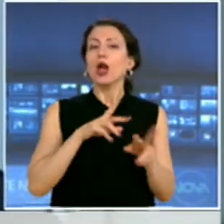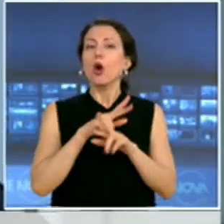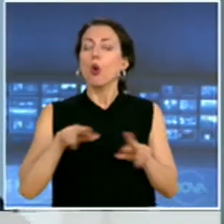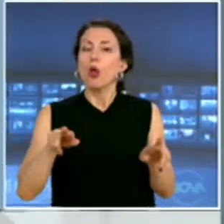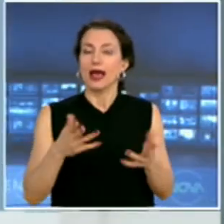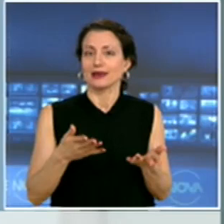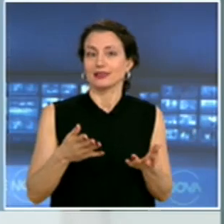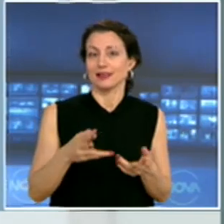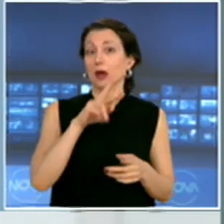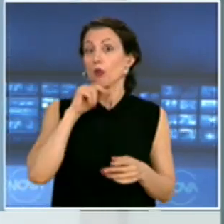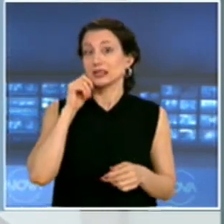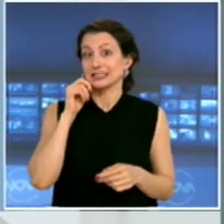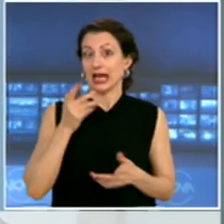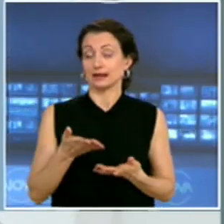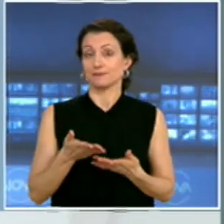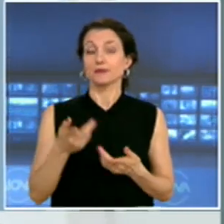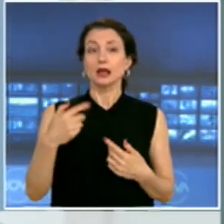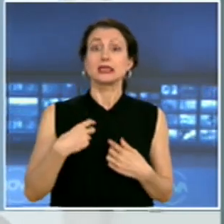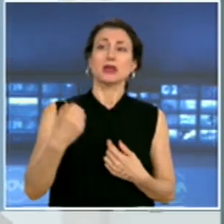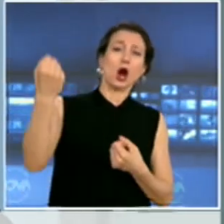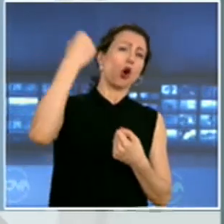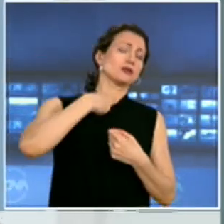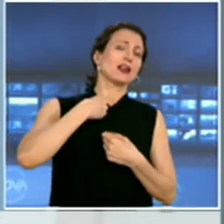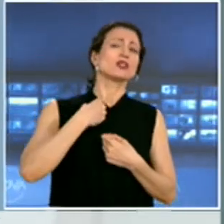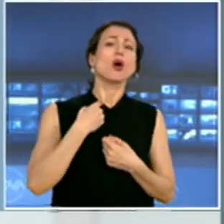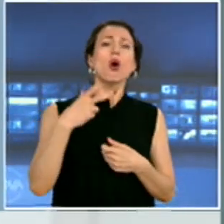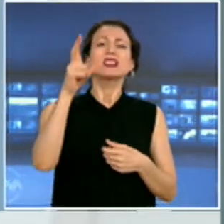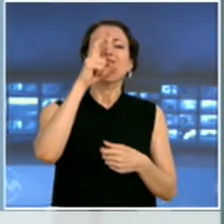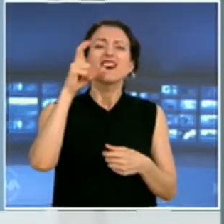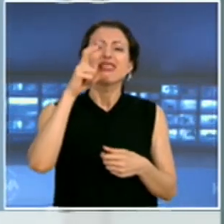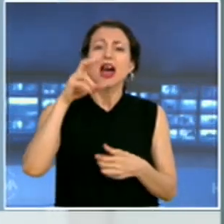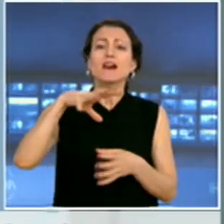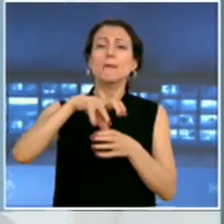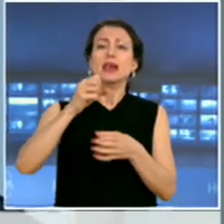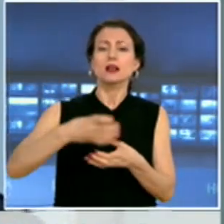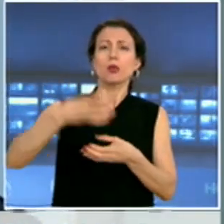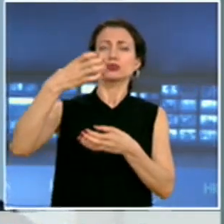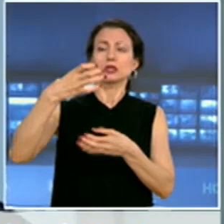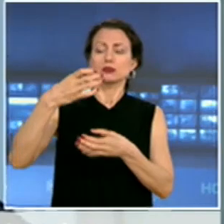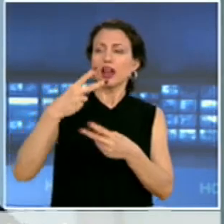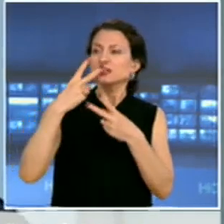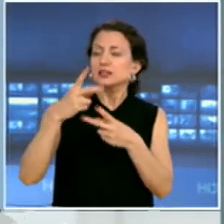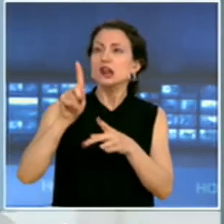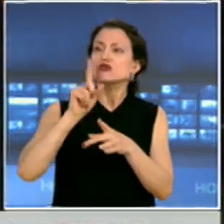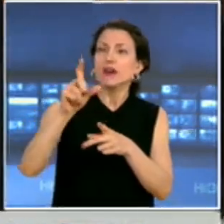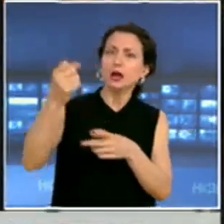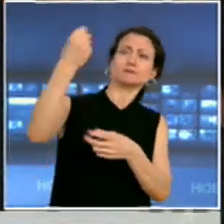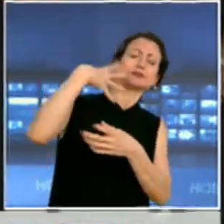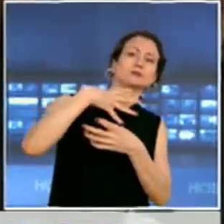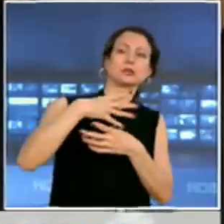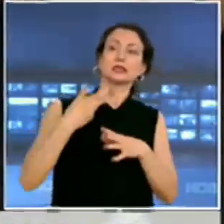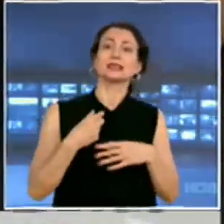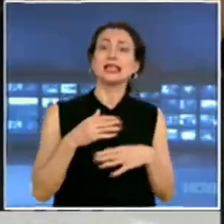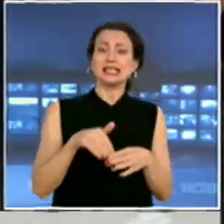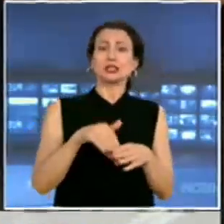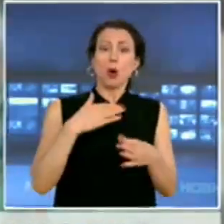бирена бутилка. Виждах и лицето, което е хвърлино. До последно стояхме в кордона, без да настъпваме напред и